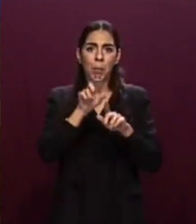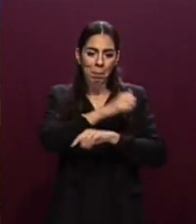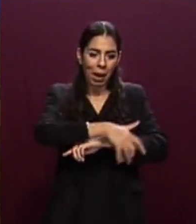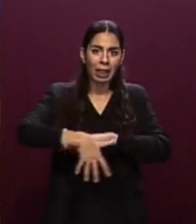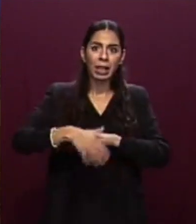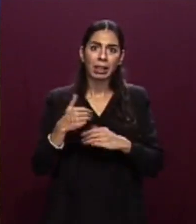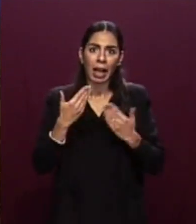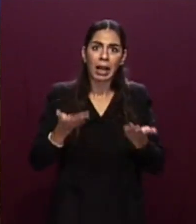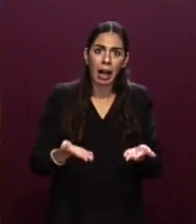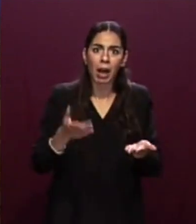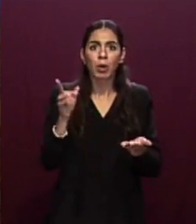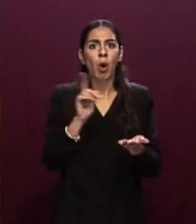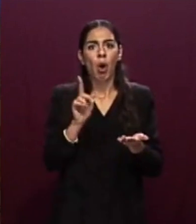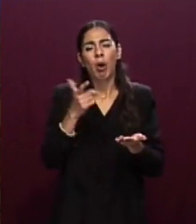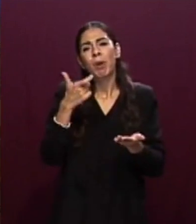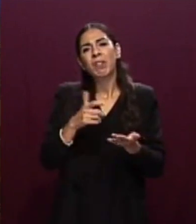flussi.